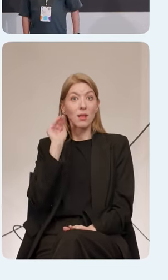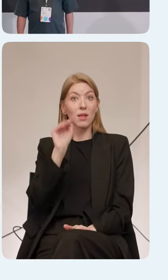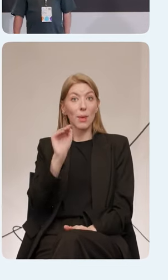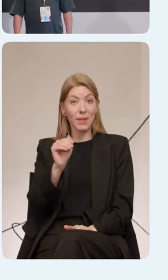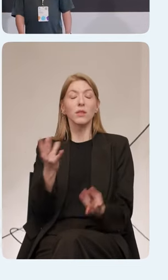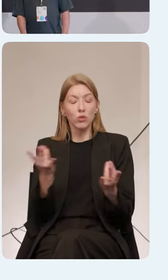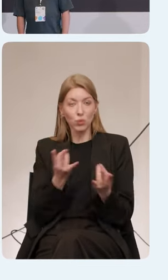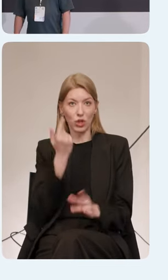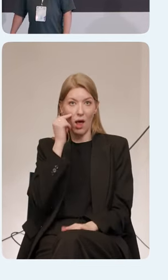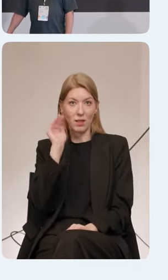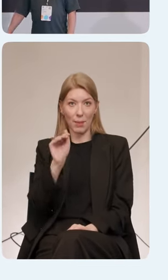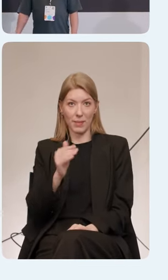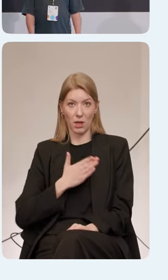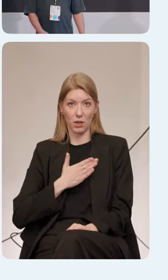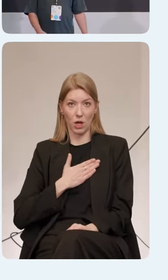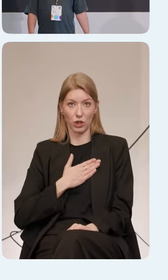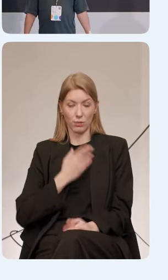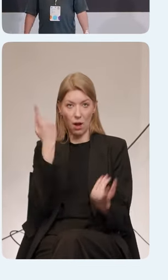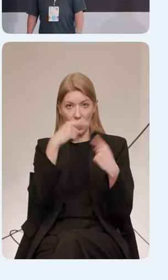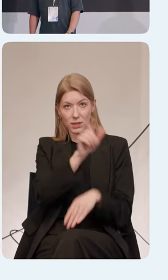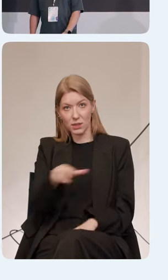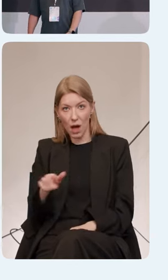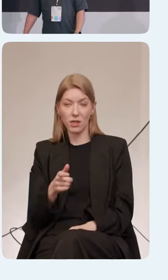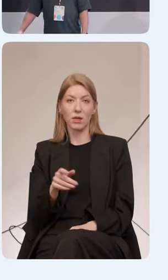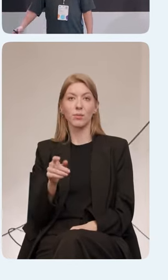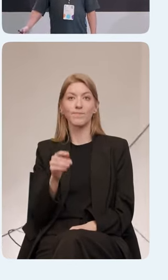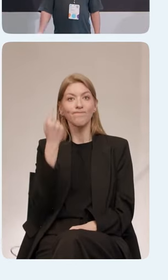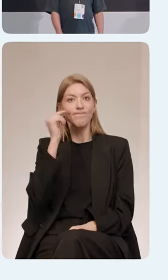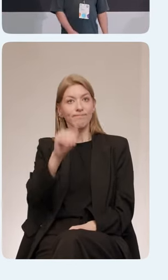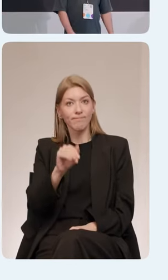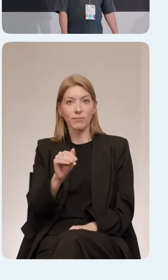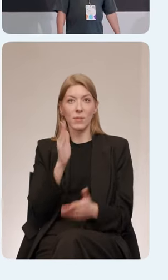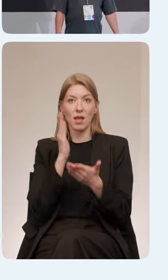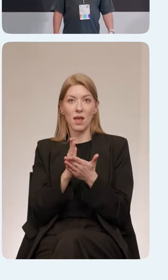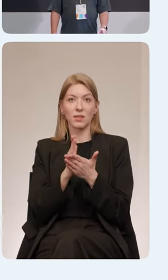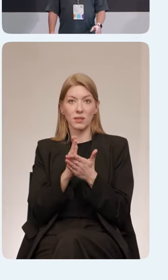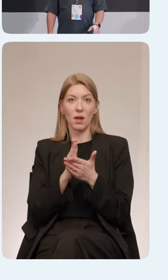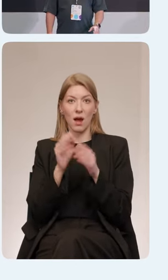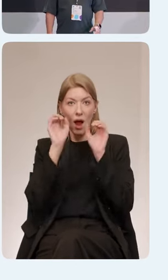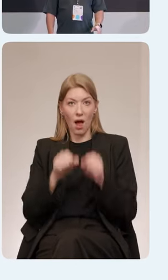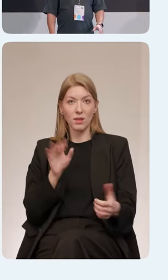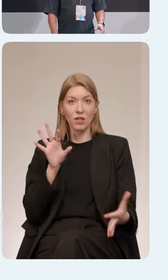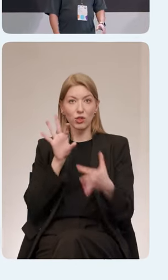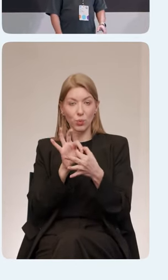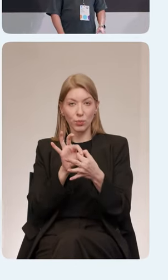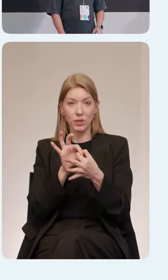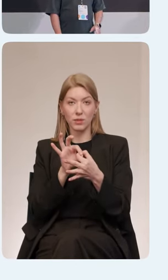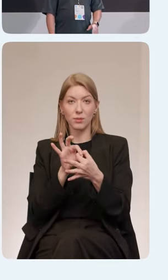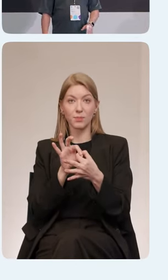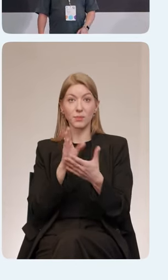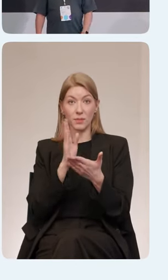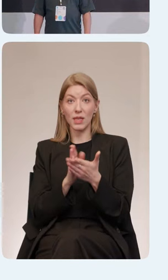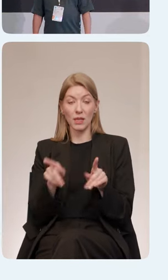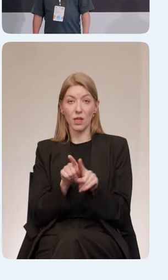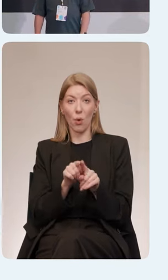напоминать нашим дизайнерам, ребятам о доступности. Мы добавили небольшой чек